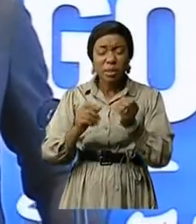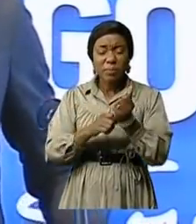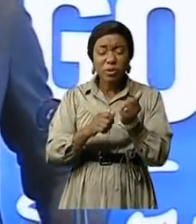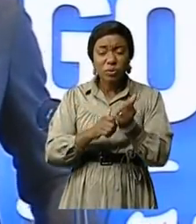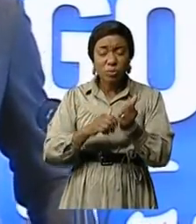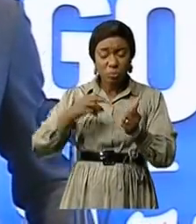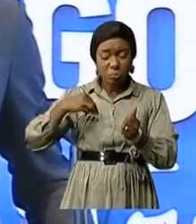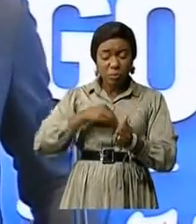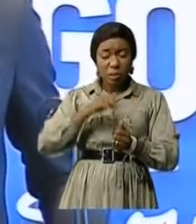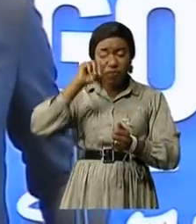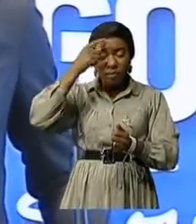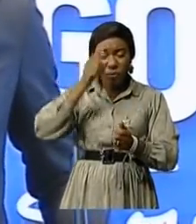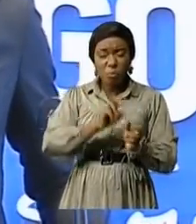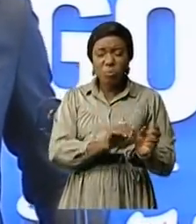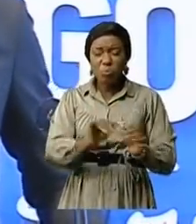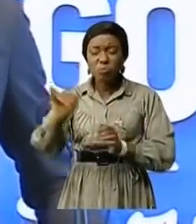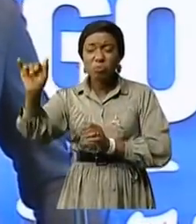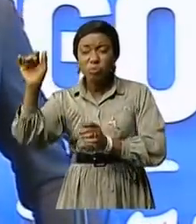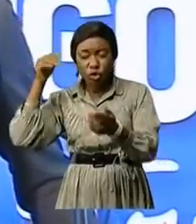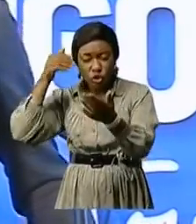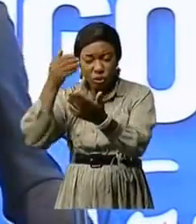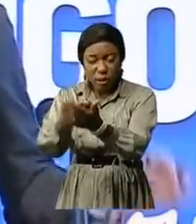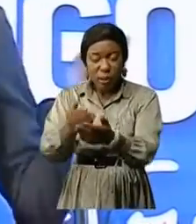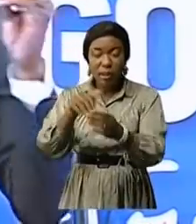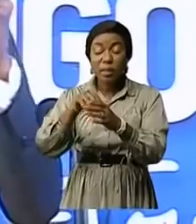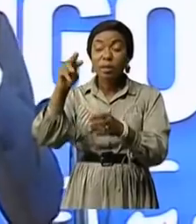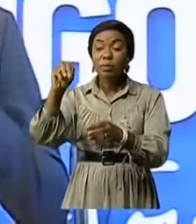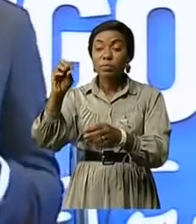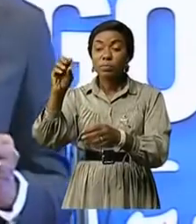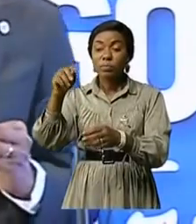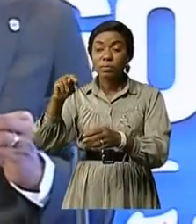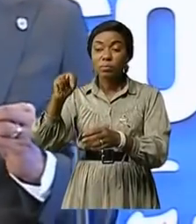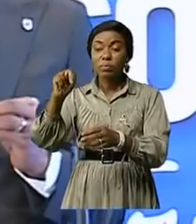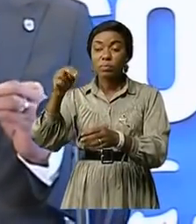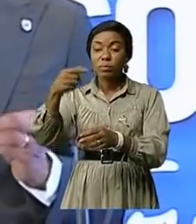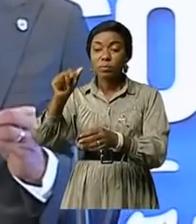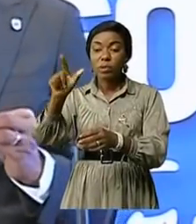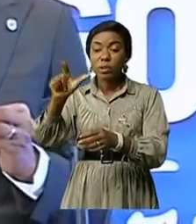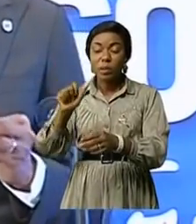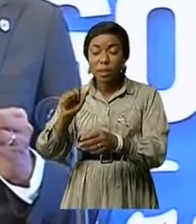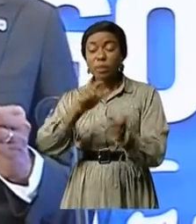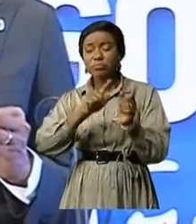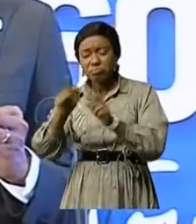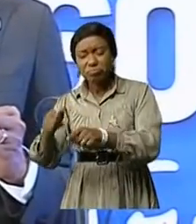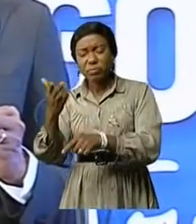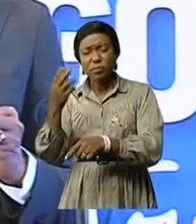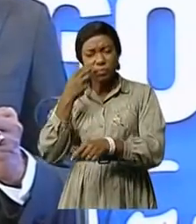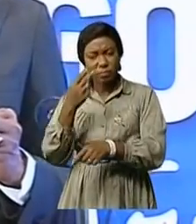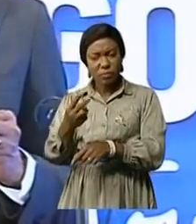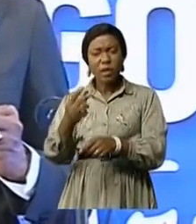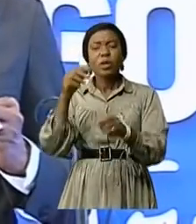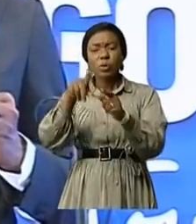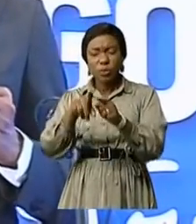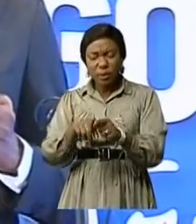ministre et le ministre de la fonction publique qui est un élu du secteur et comme c'est des traditions dans le cadre du gouvernement du premier ministre Sam Maloukonde,